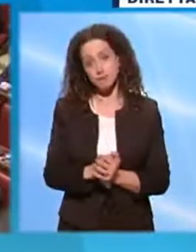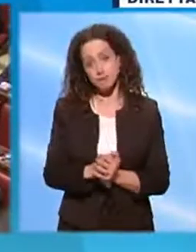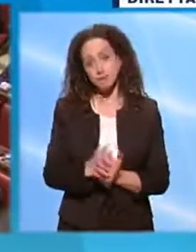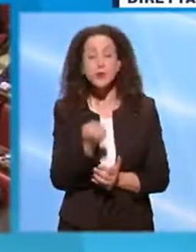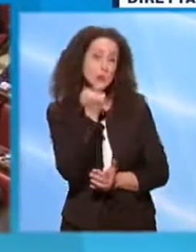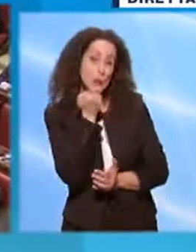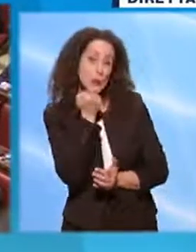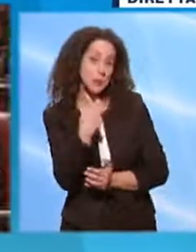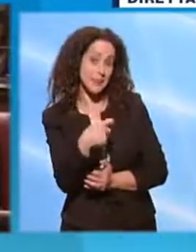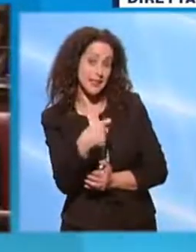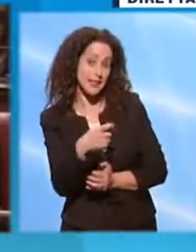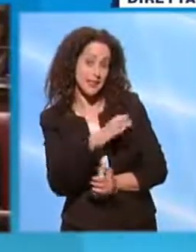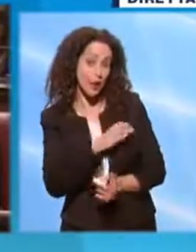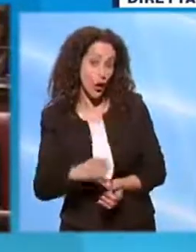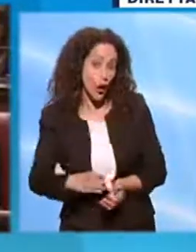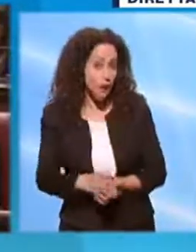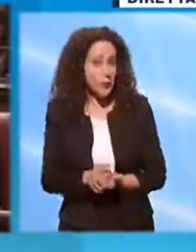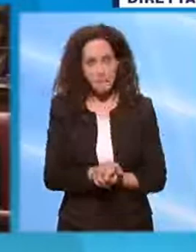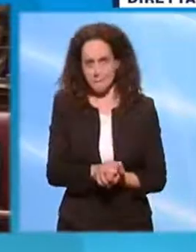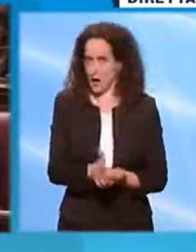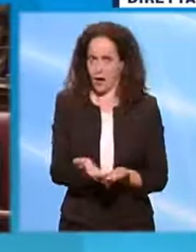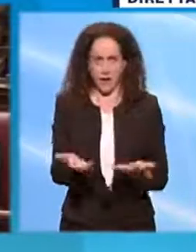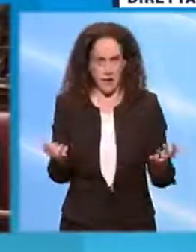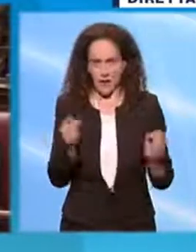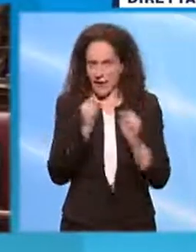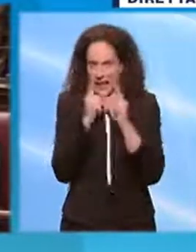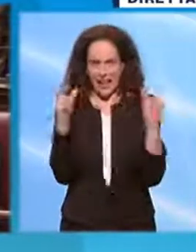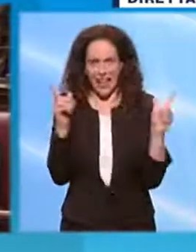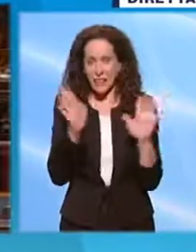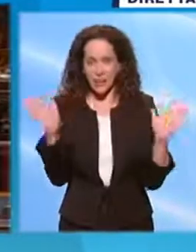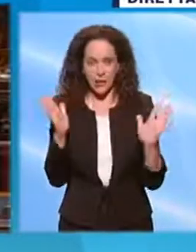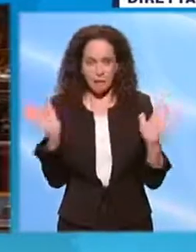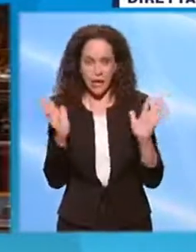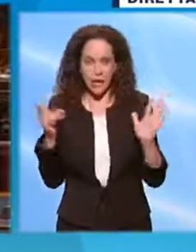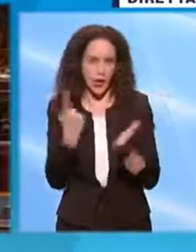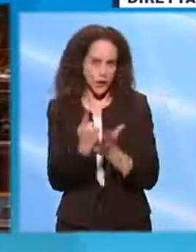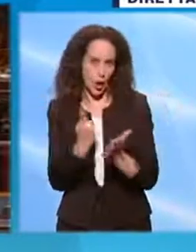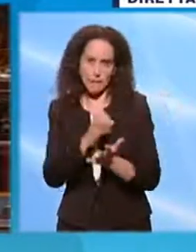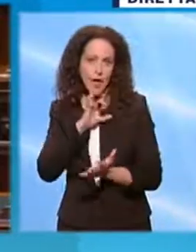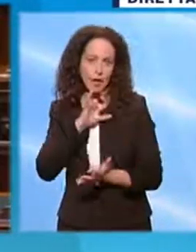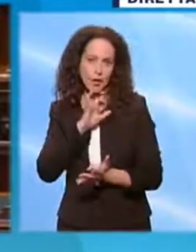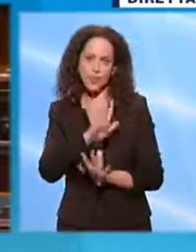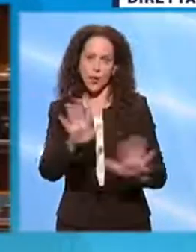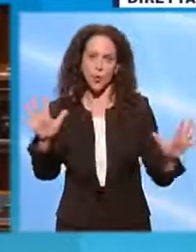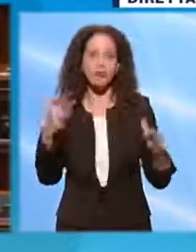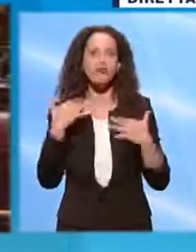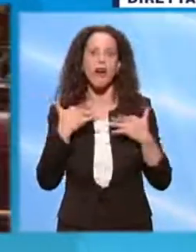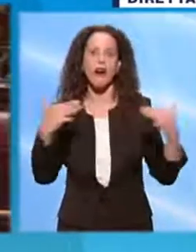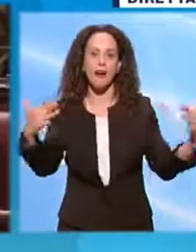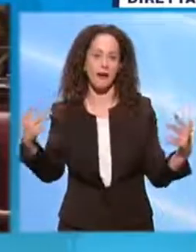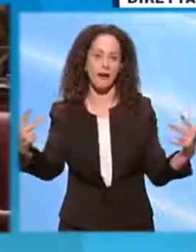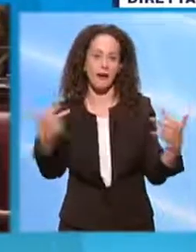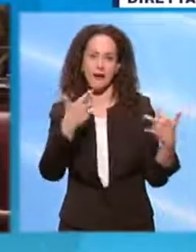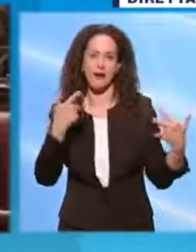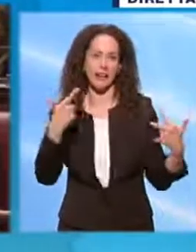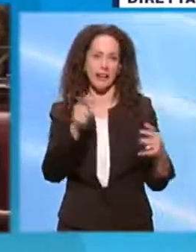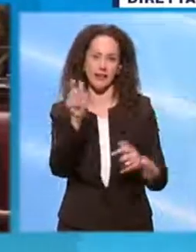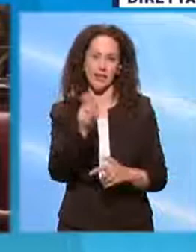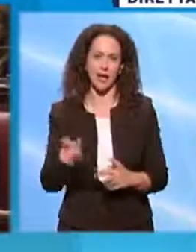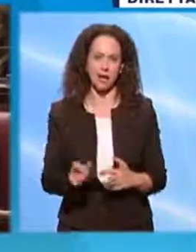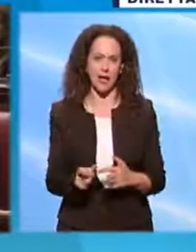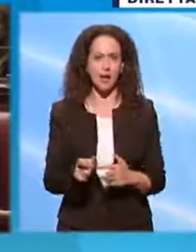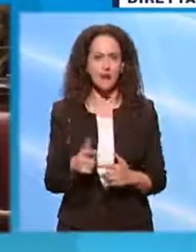ma è davvero incredibile. Questo lo dobbiamo denunciare al cospetto degli italiani. Avete